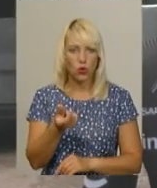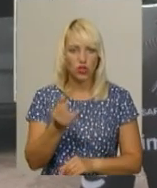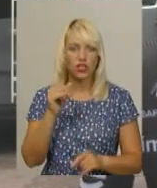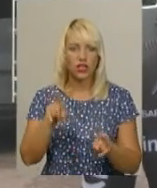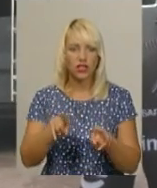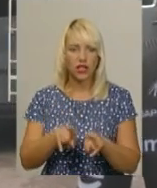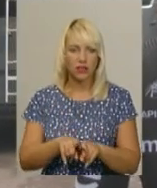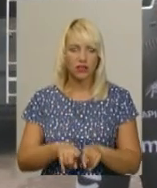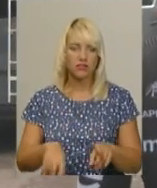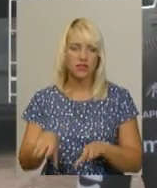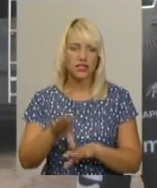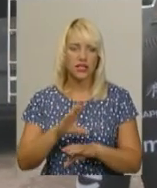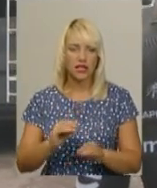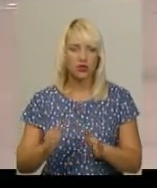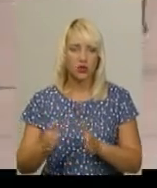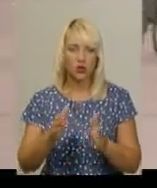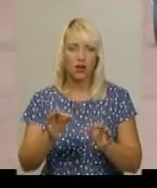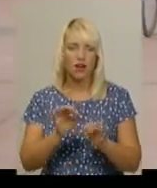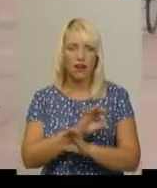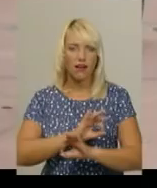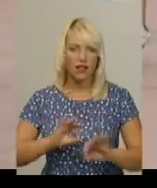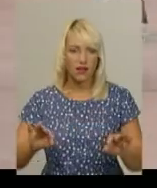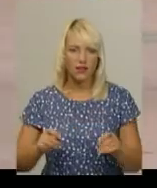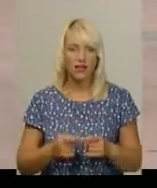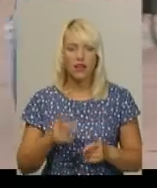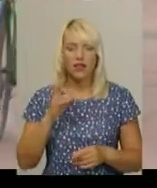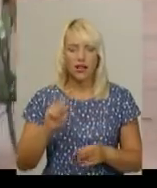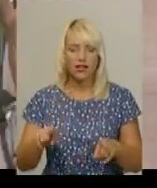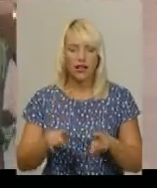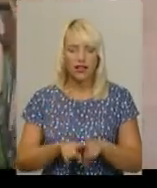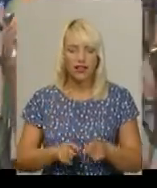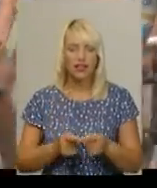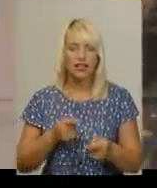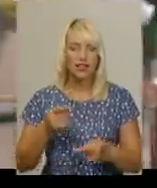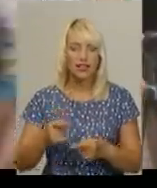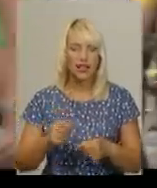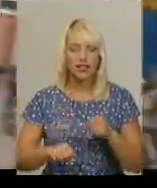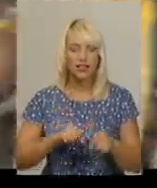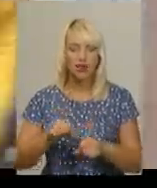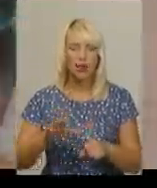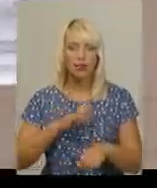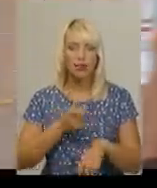а так траса класна. На такій технічній дистанції велосипедист був найшвидшим.